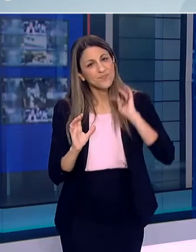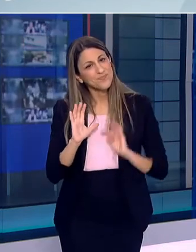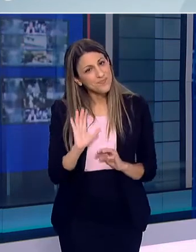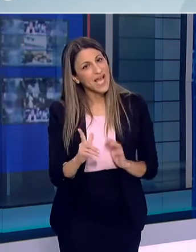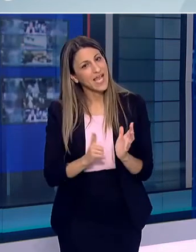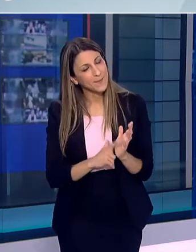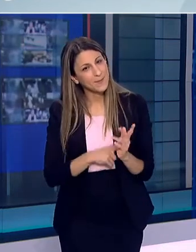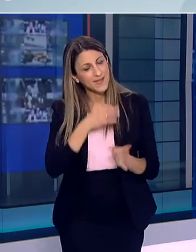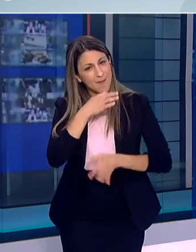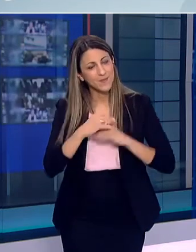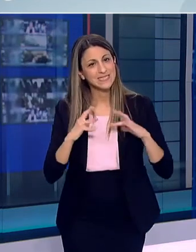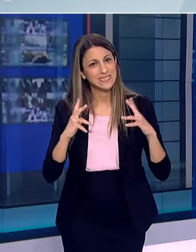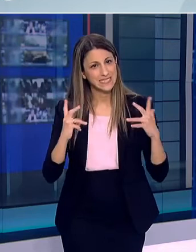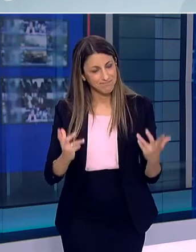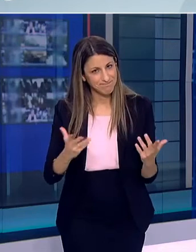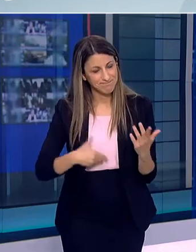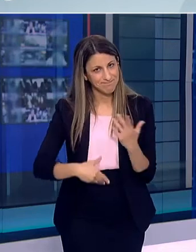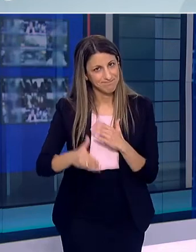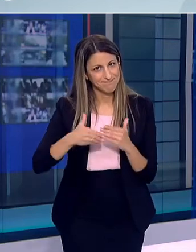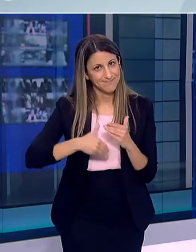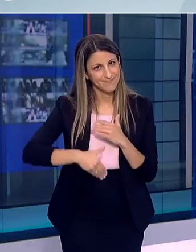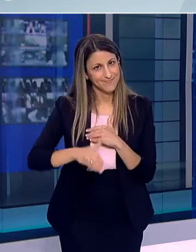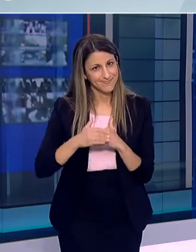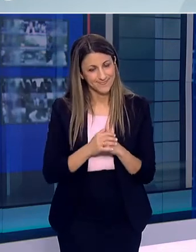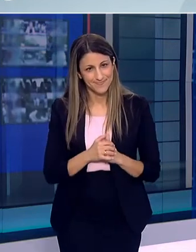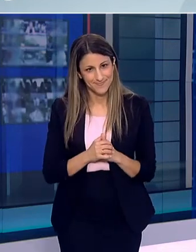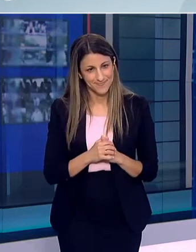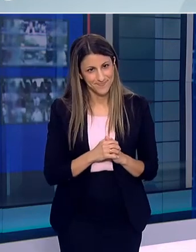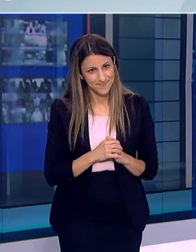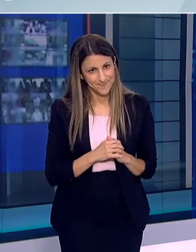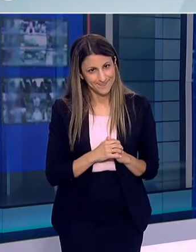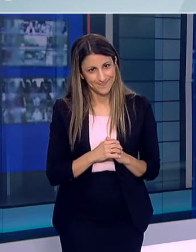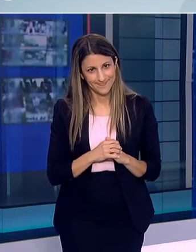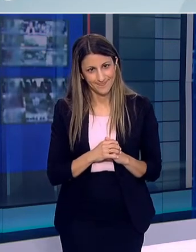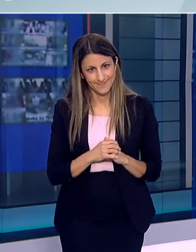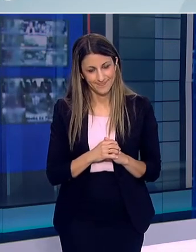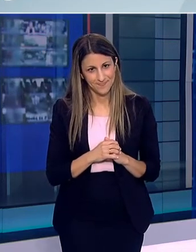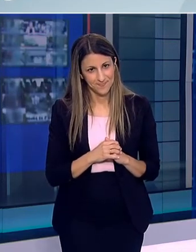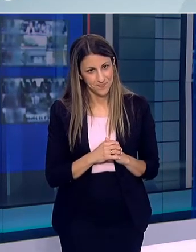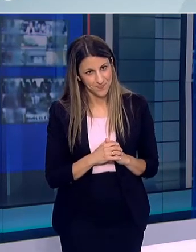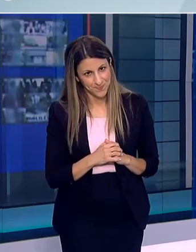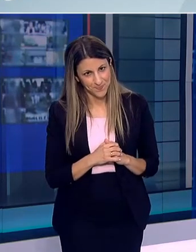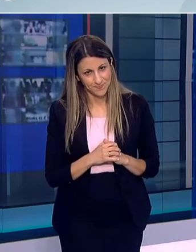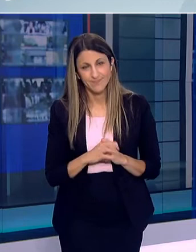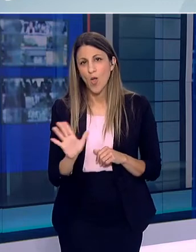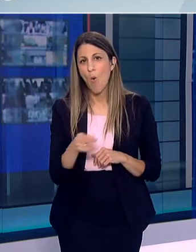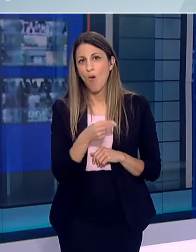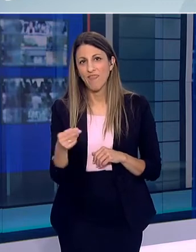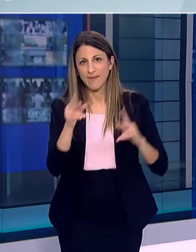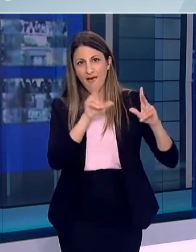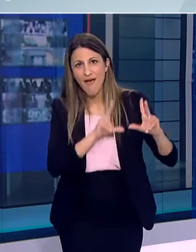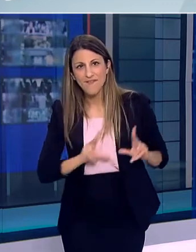πρέπει να ξεκαθαριστεί Ότι δεν υπάρχει μια μονοσήμαντη προσέγγιση των ζητημάτων αυτών